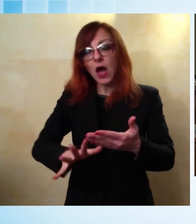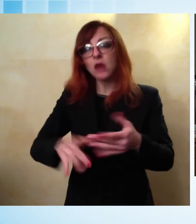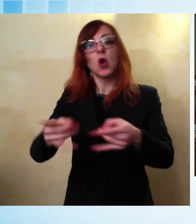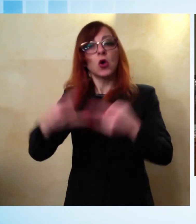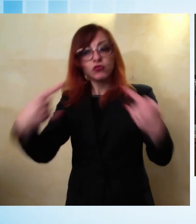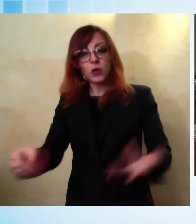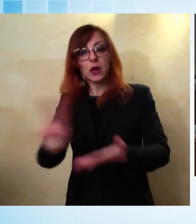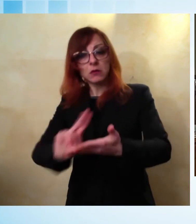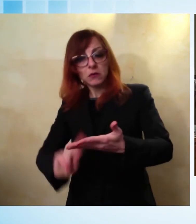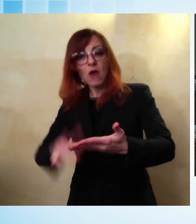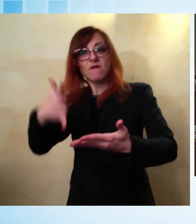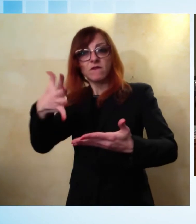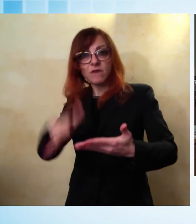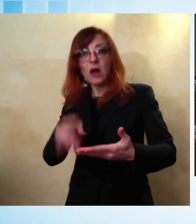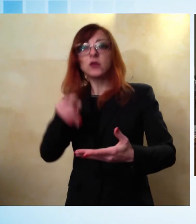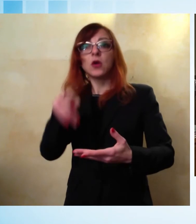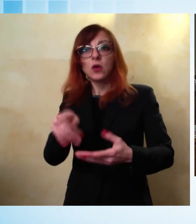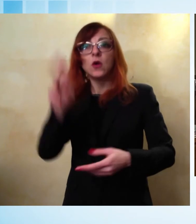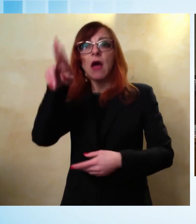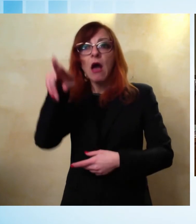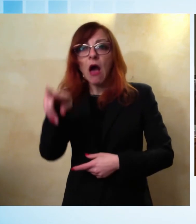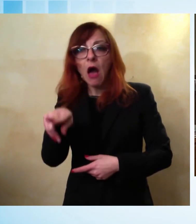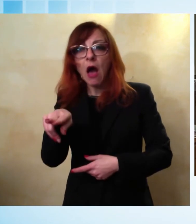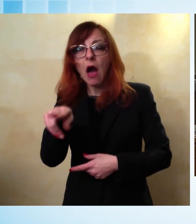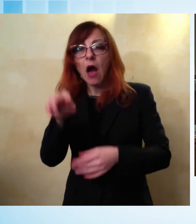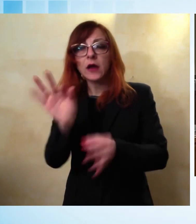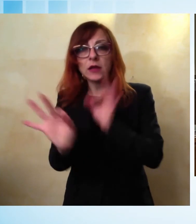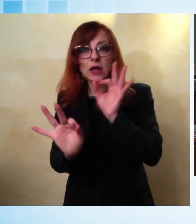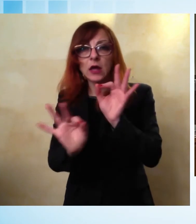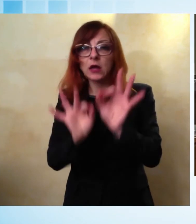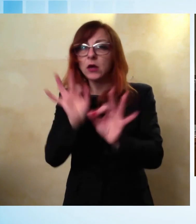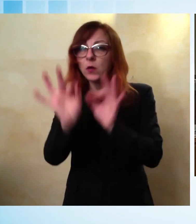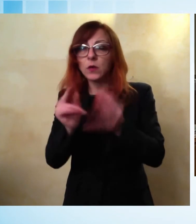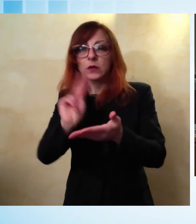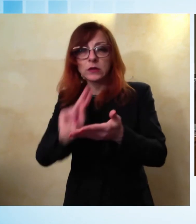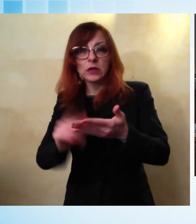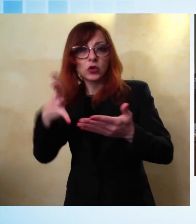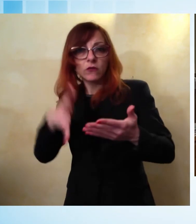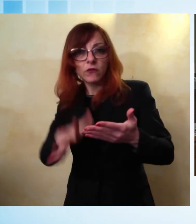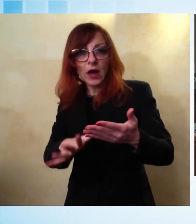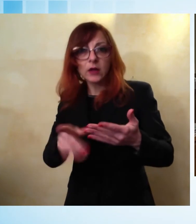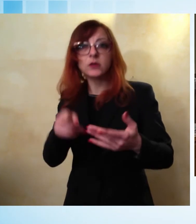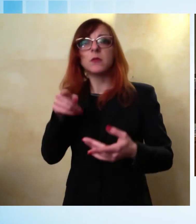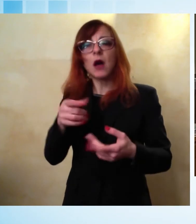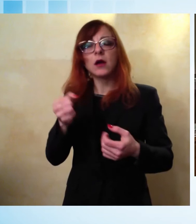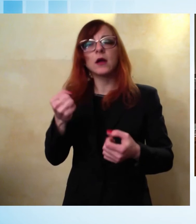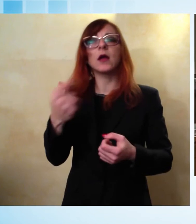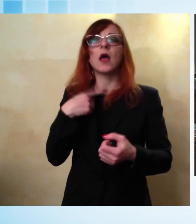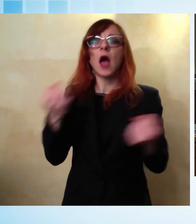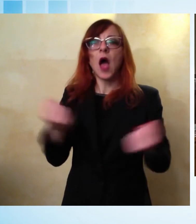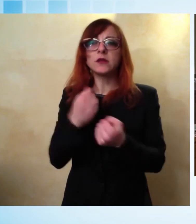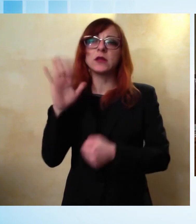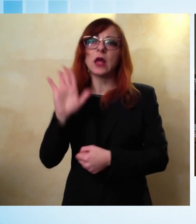stato un critico d'arte e animatore di eventi culturali in Versilia, ma ci piace anche pensare che la